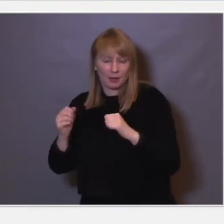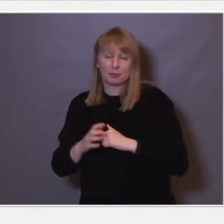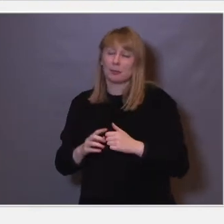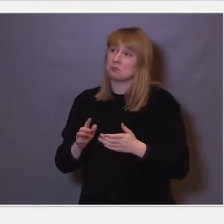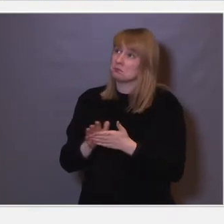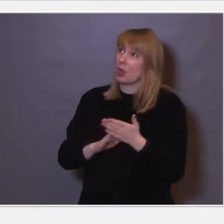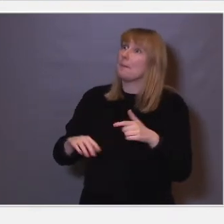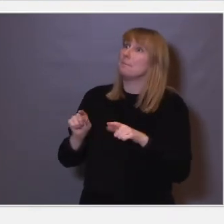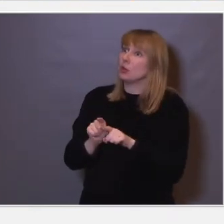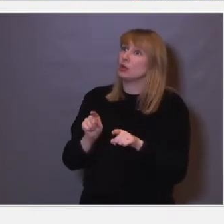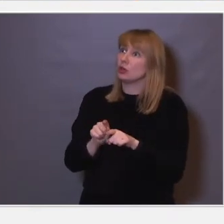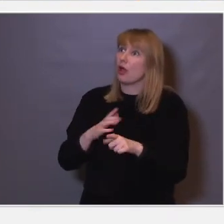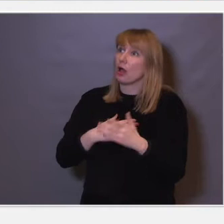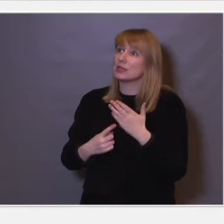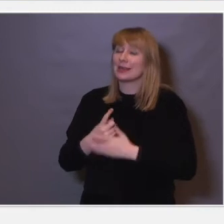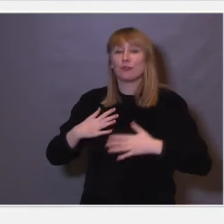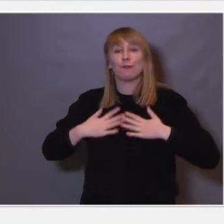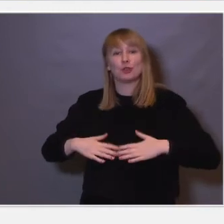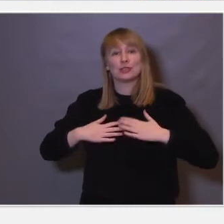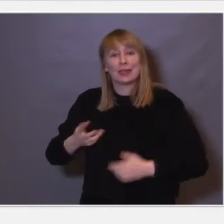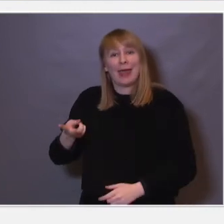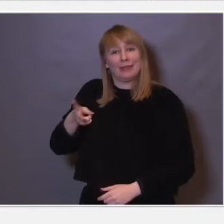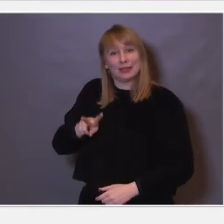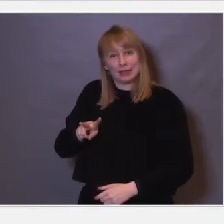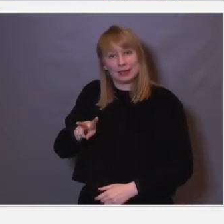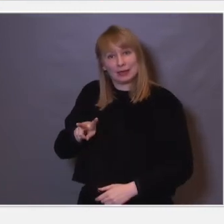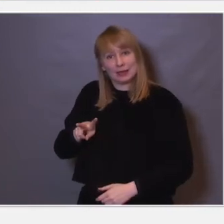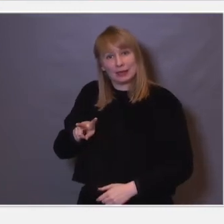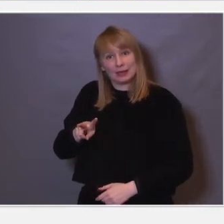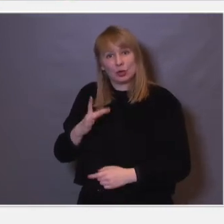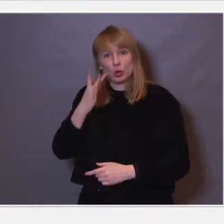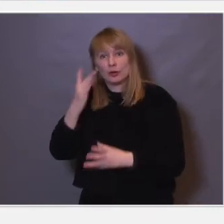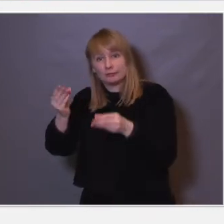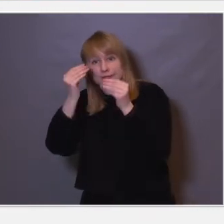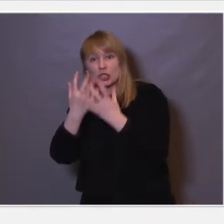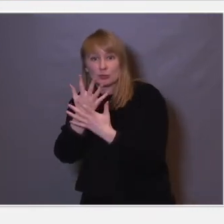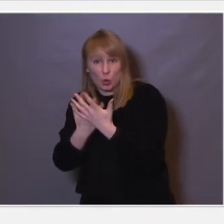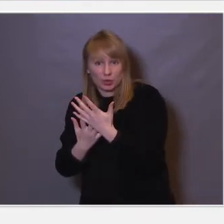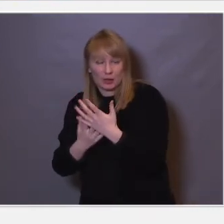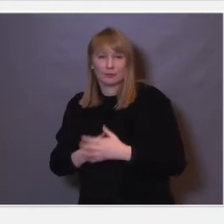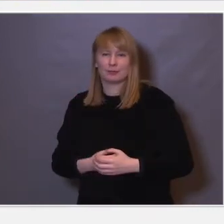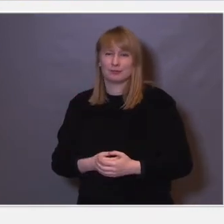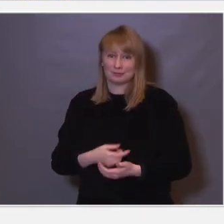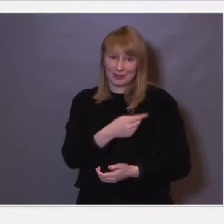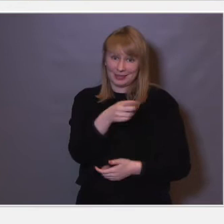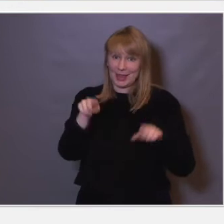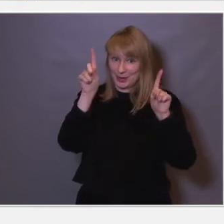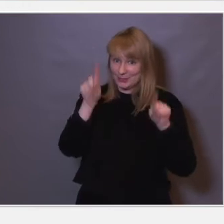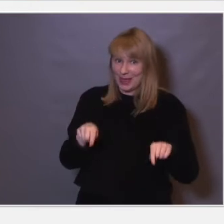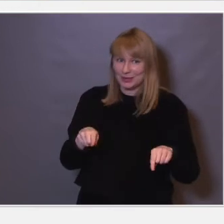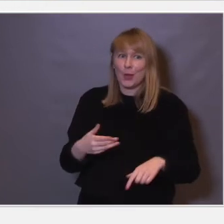bety at det har skjedd fysiske endringer i hjernen under innlæring av språket. Og det vet dere selvfølgelig